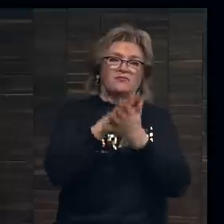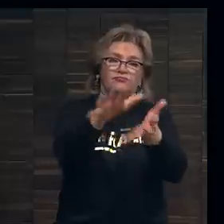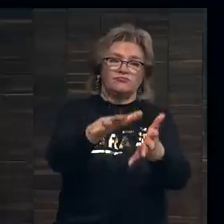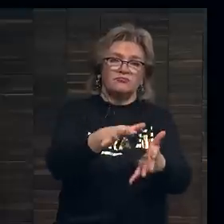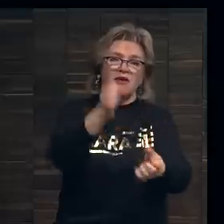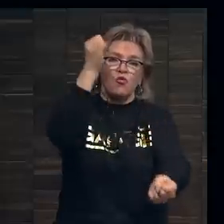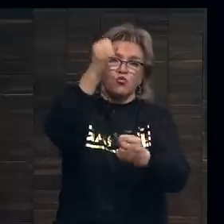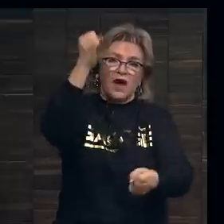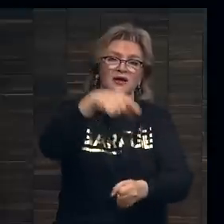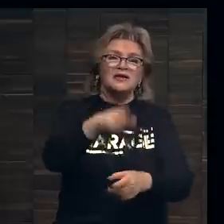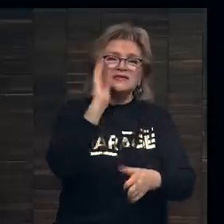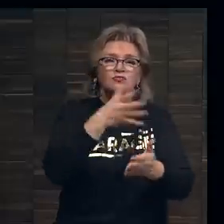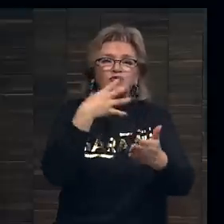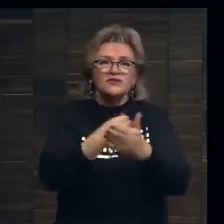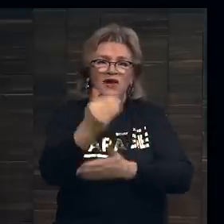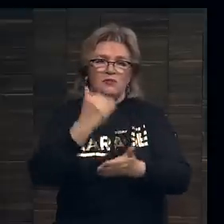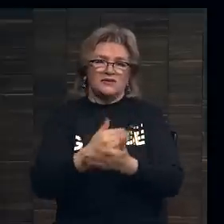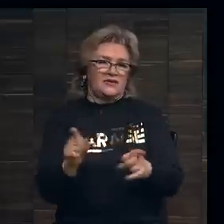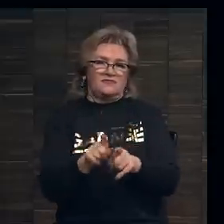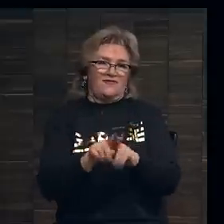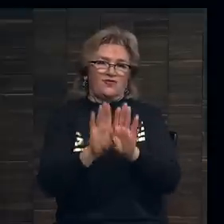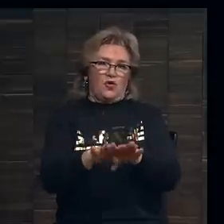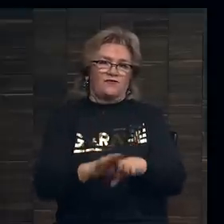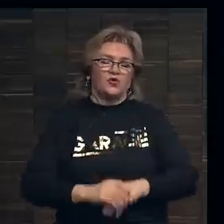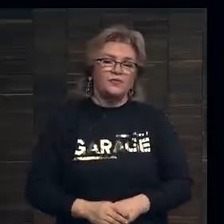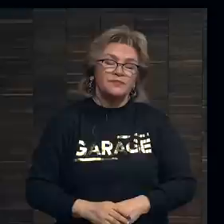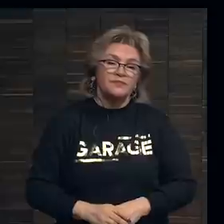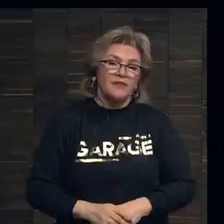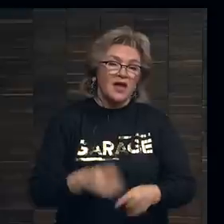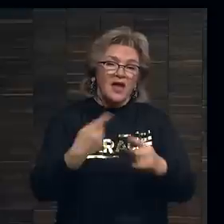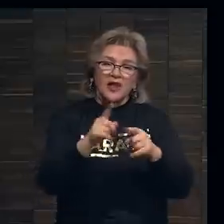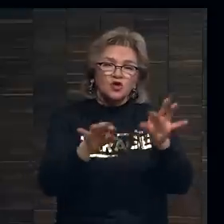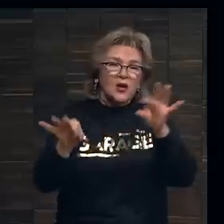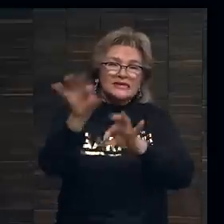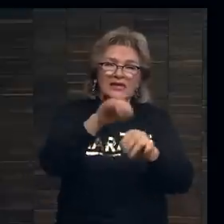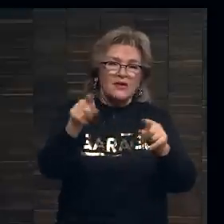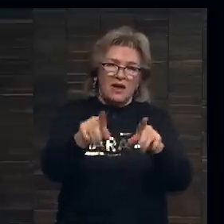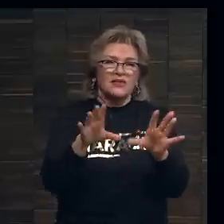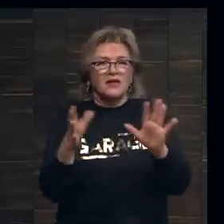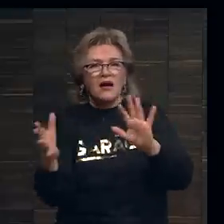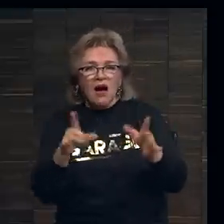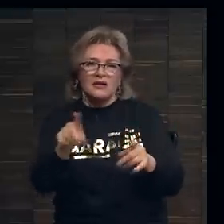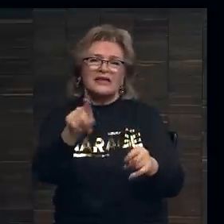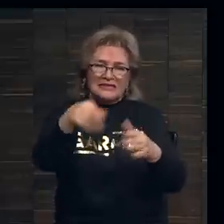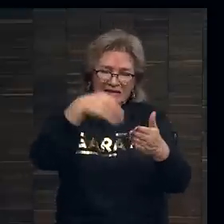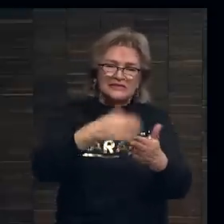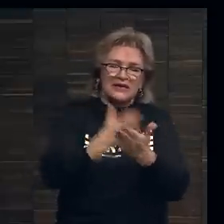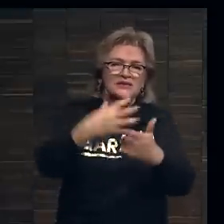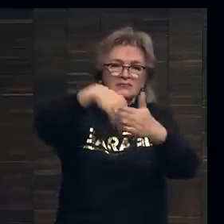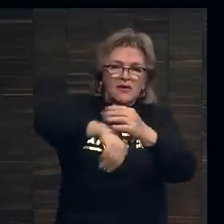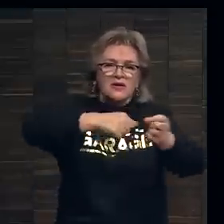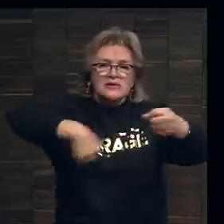ответный удар. Здесь будут все равно свои последствия. Так что эта схема все-таки как-то работает. Здесь есть саморегуляция.